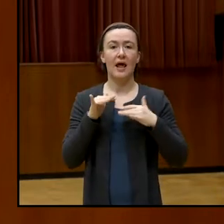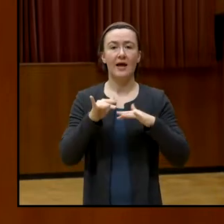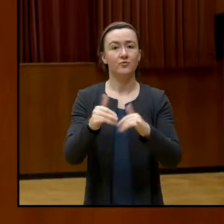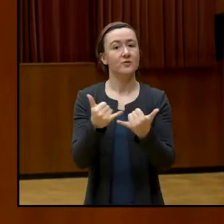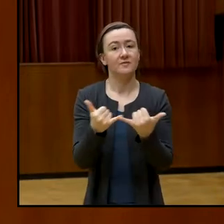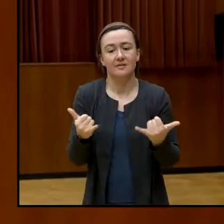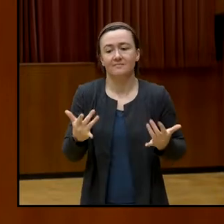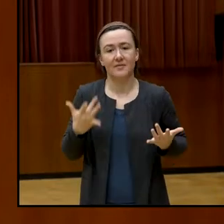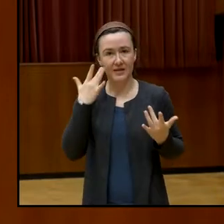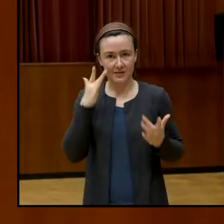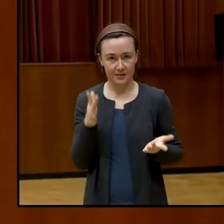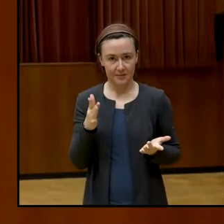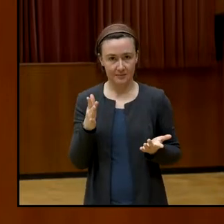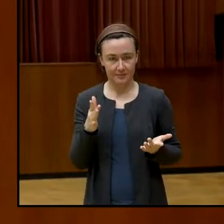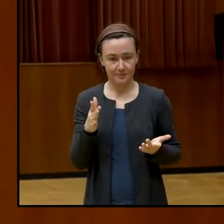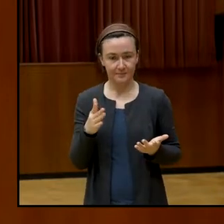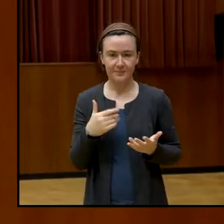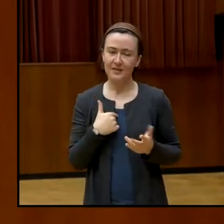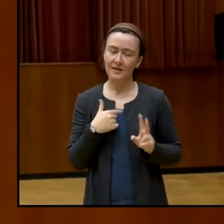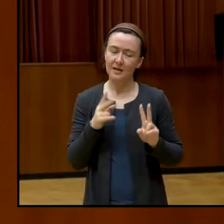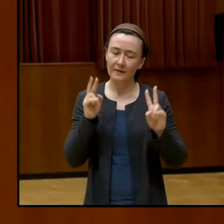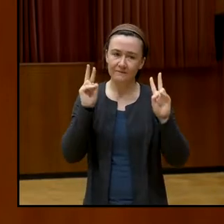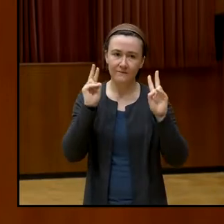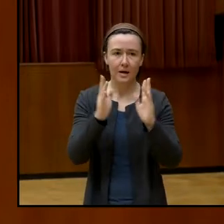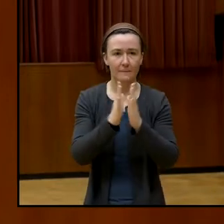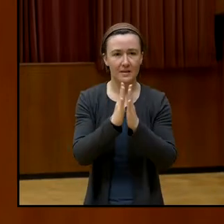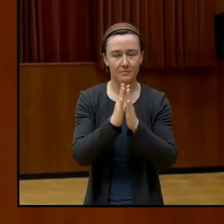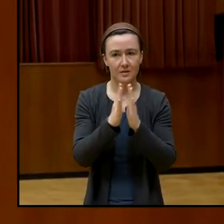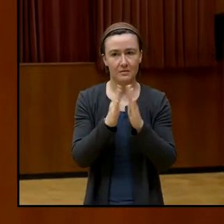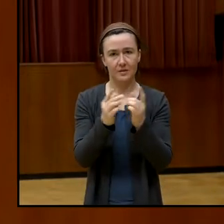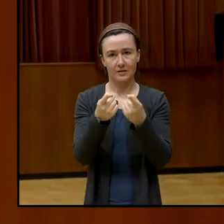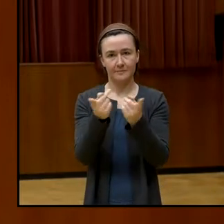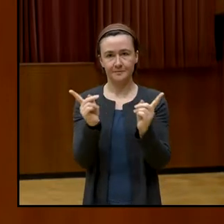Und die wird Sie nur wirklich von ganzem Herzen bitten,